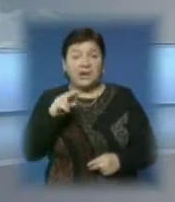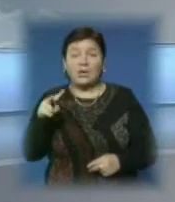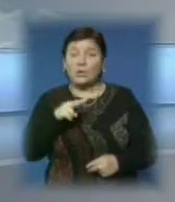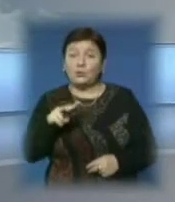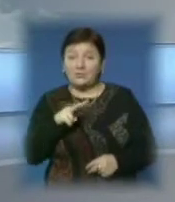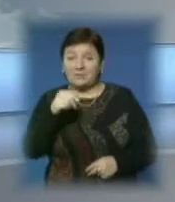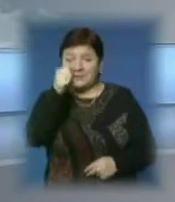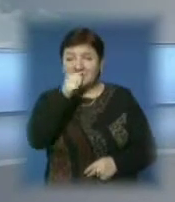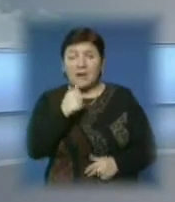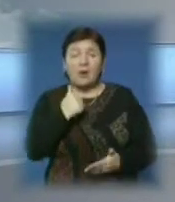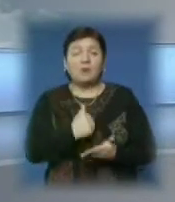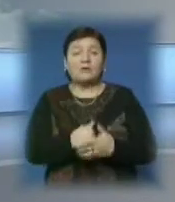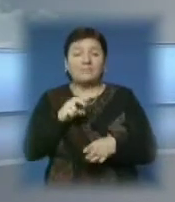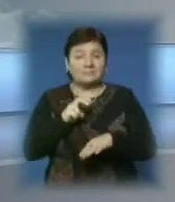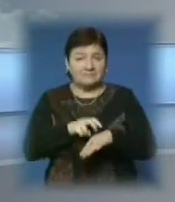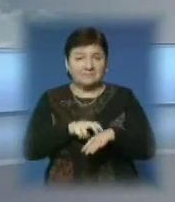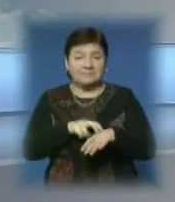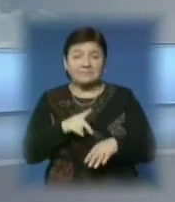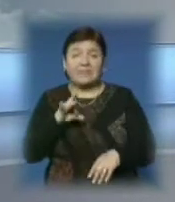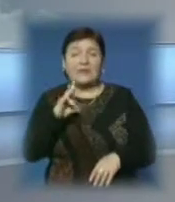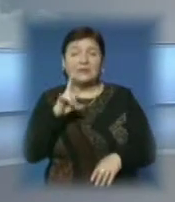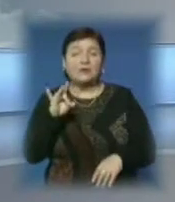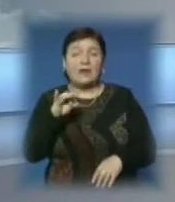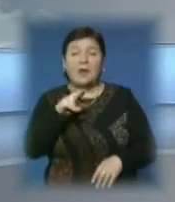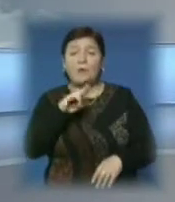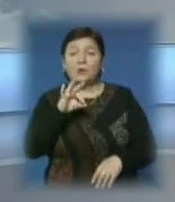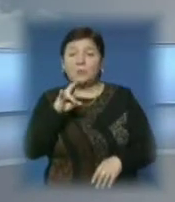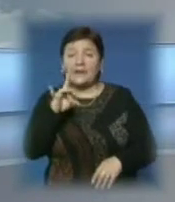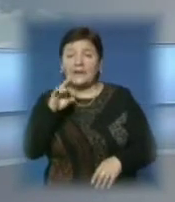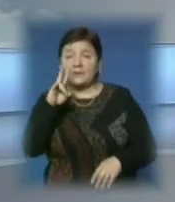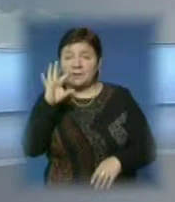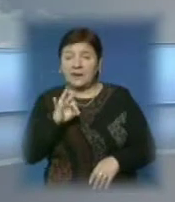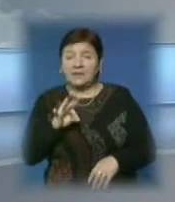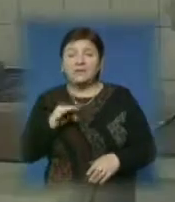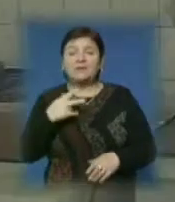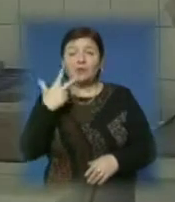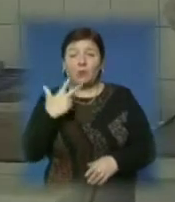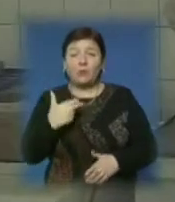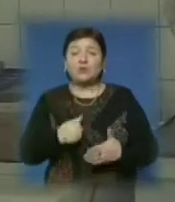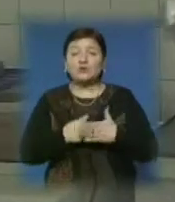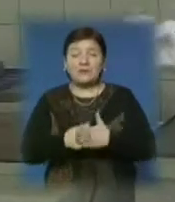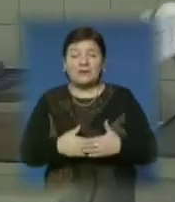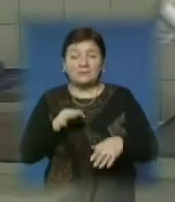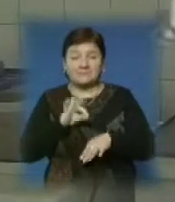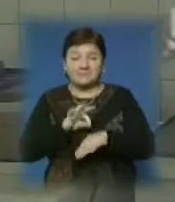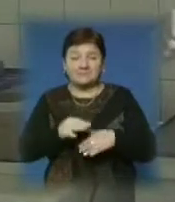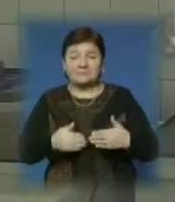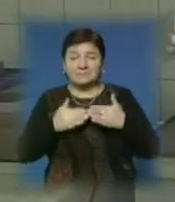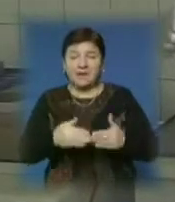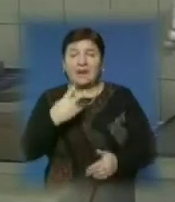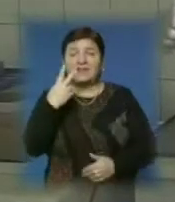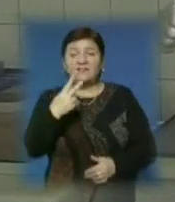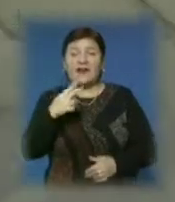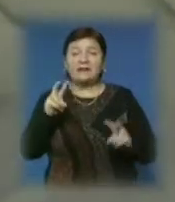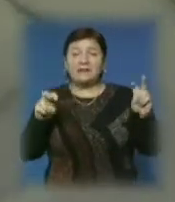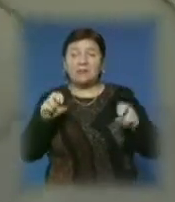За словами головного державного санітарного лікаря Анатолія Пономаренка, циркулюватимуть штами трьох основних вірусів грипу. Два типу